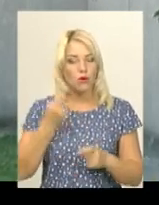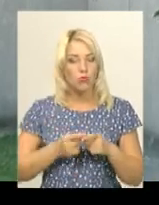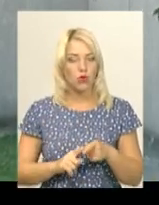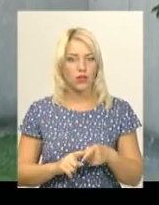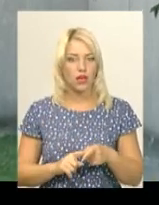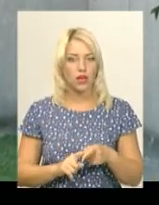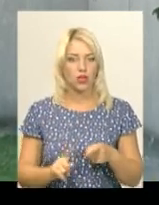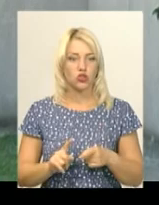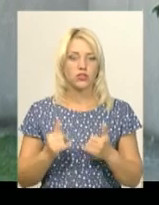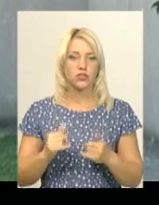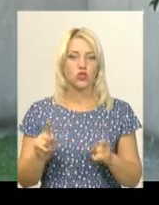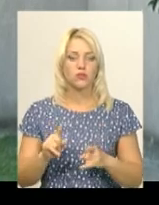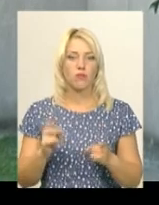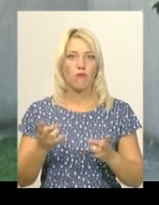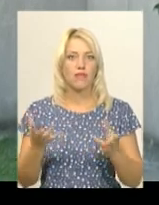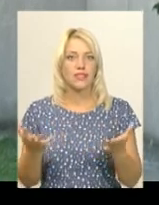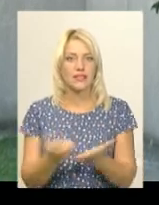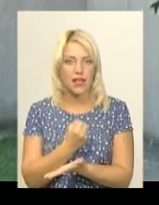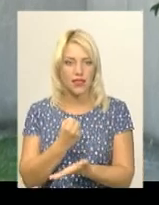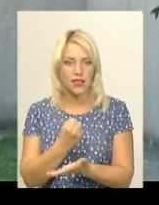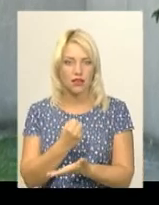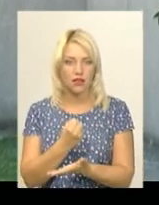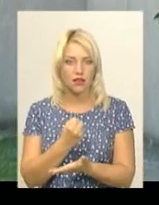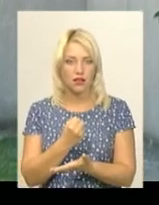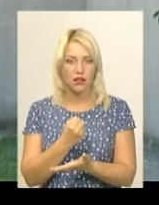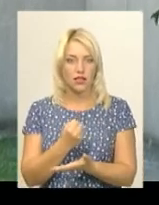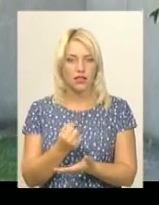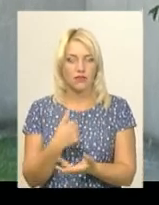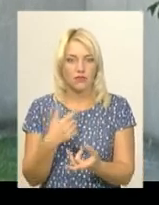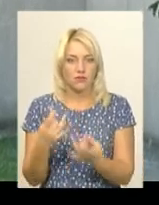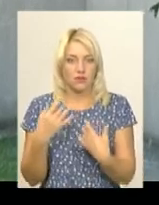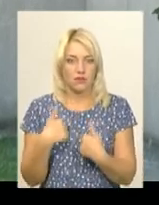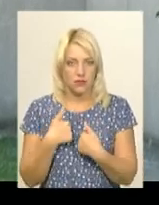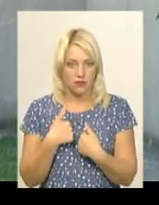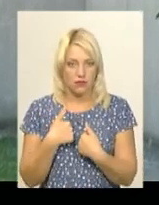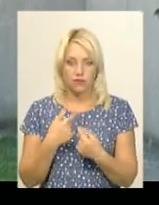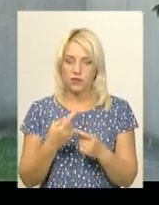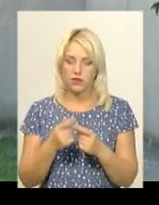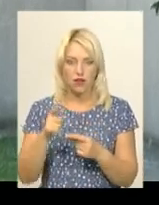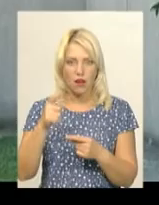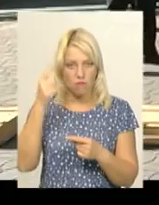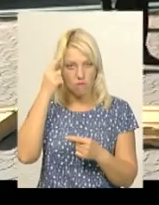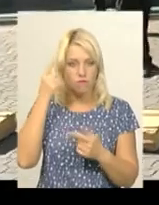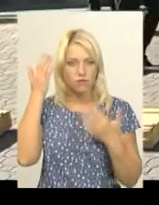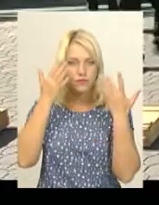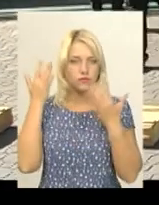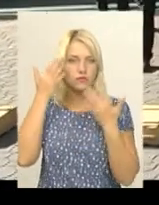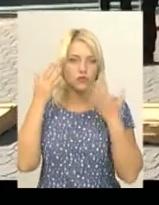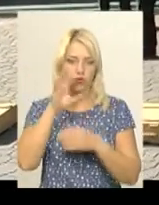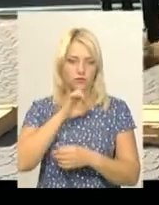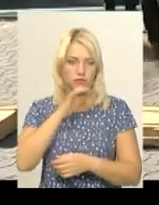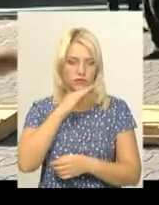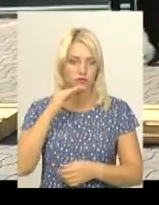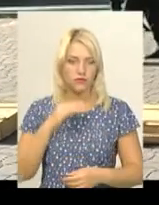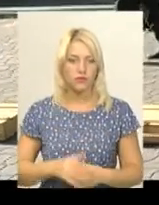він зараз щось має знайти, обозначить мені це. Це для нього є дуже сильна мозгова активність. Семінар для обміну